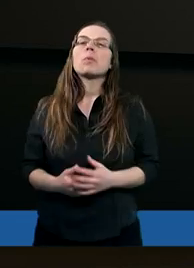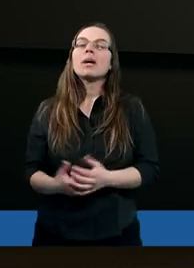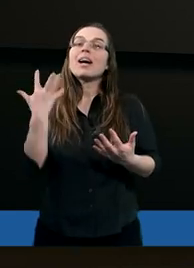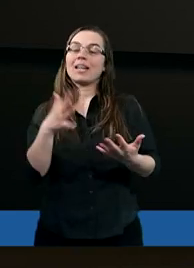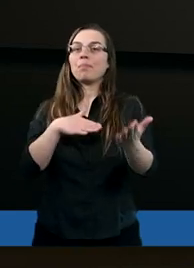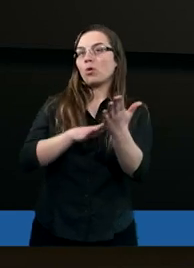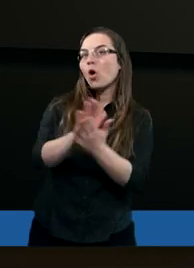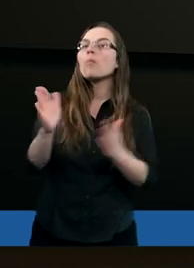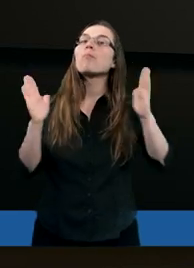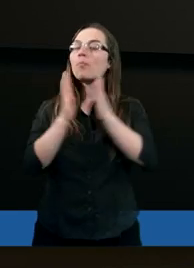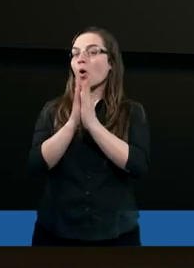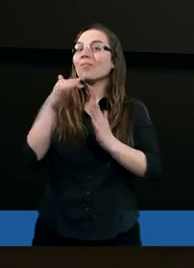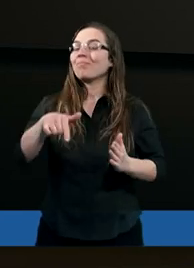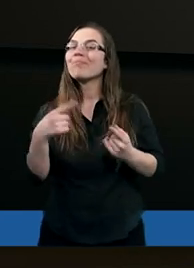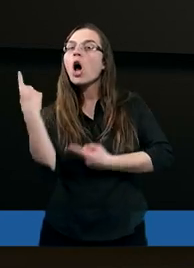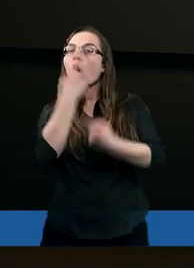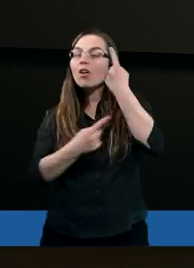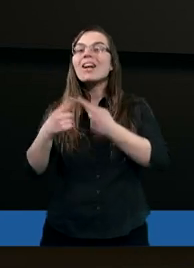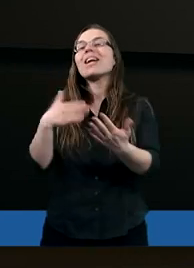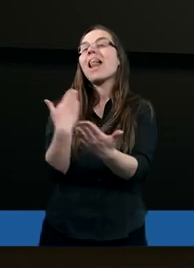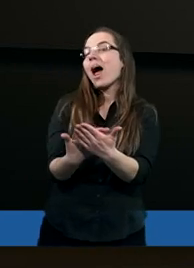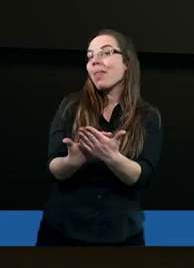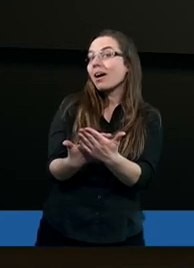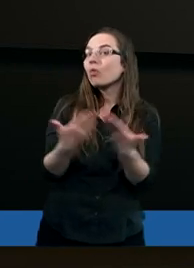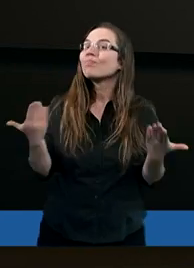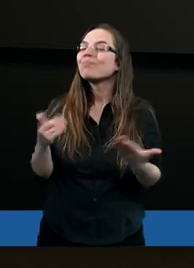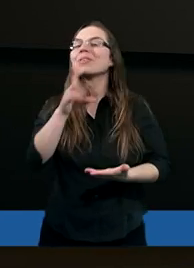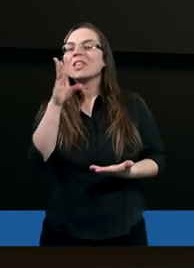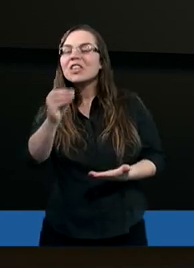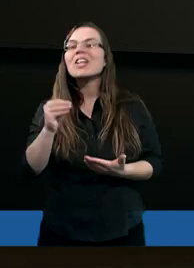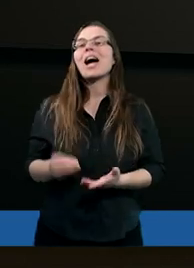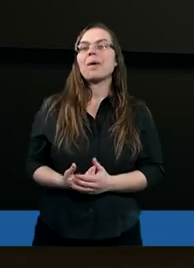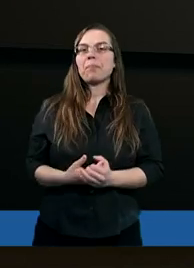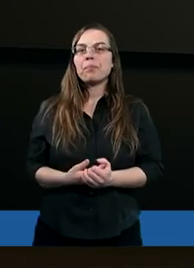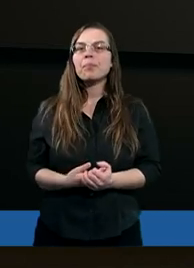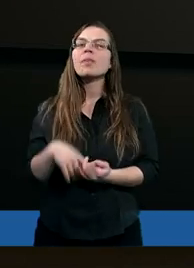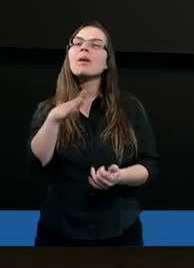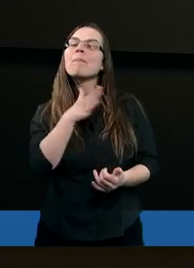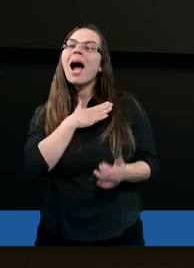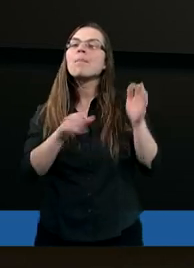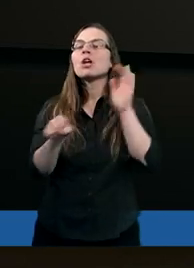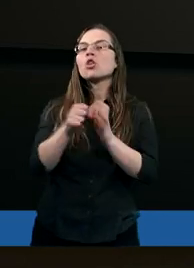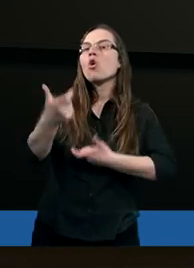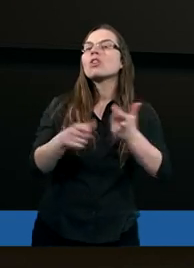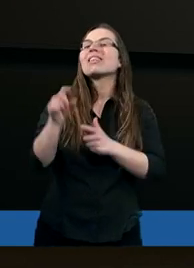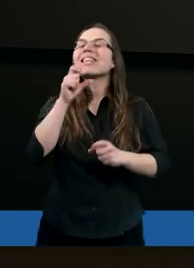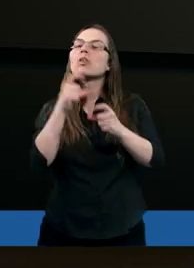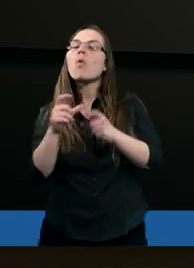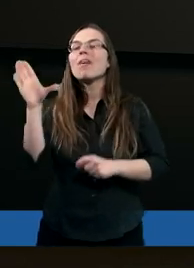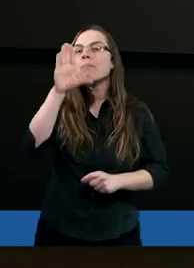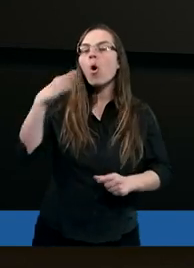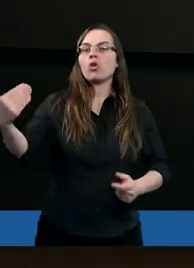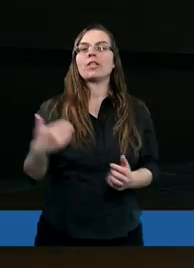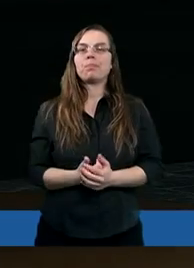Chcemy rozpocząć modlitwą to rozważanie, dlatego że mamy do czynienia ze Słowem Bożym.